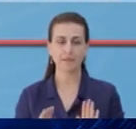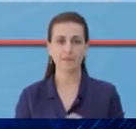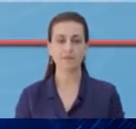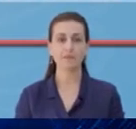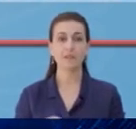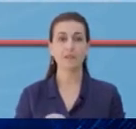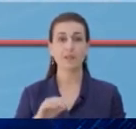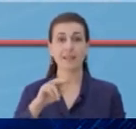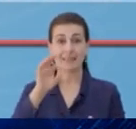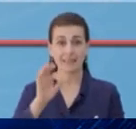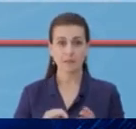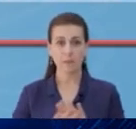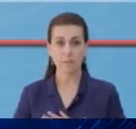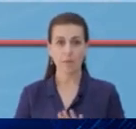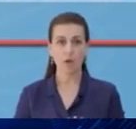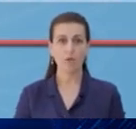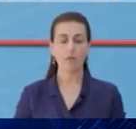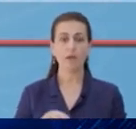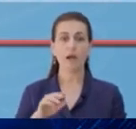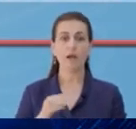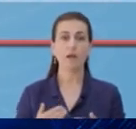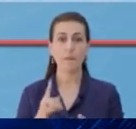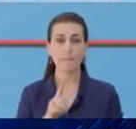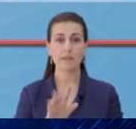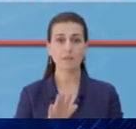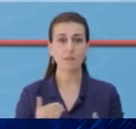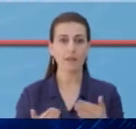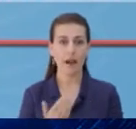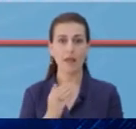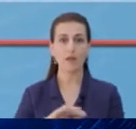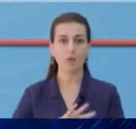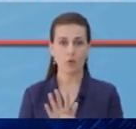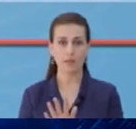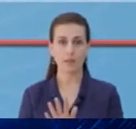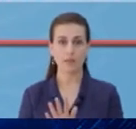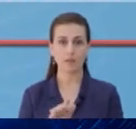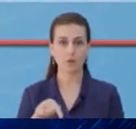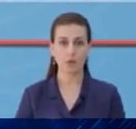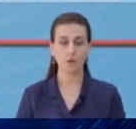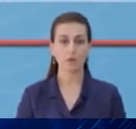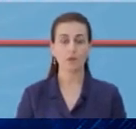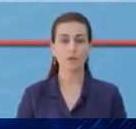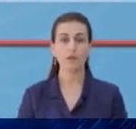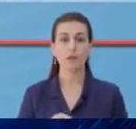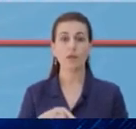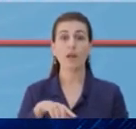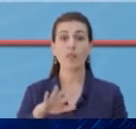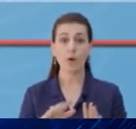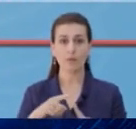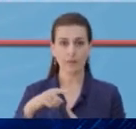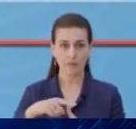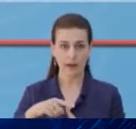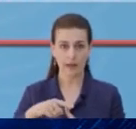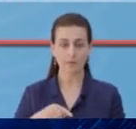Nga rezultatet e testimeve janë konfirmuar 15 raste pozitive COVID-19. Nga totalit i rasteve të reja, 9 janë